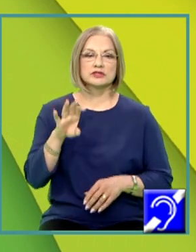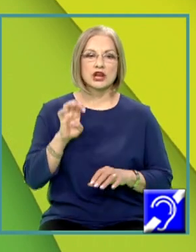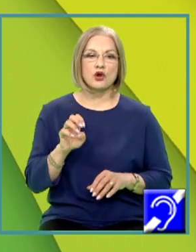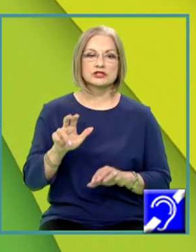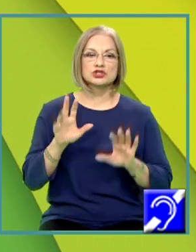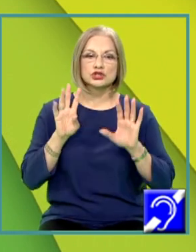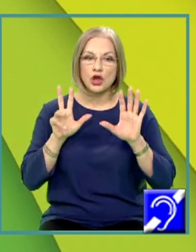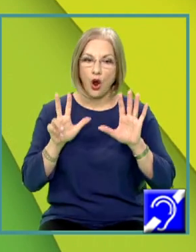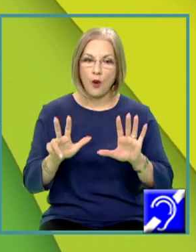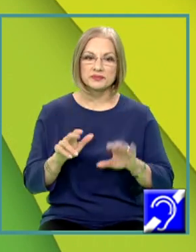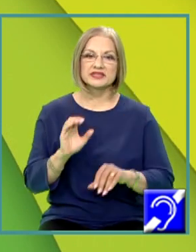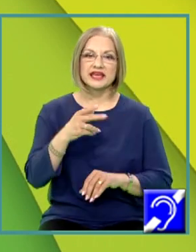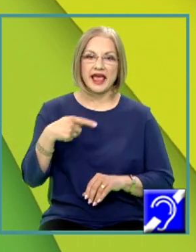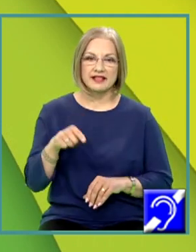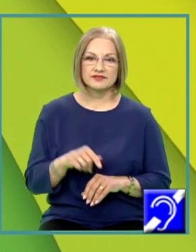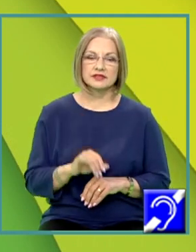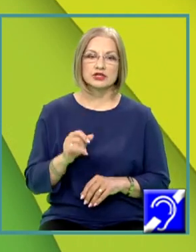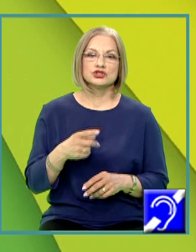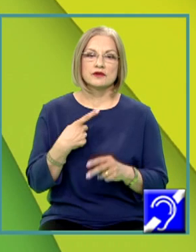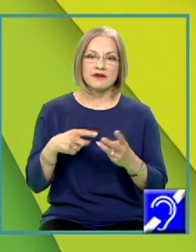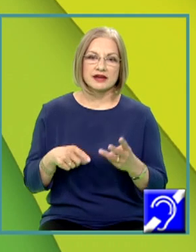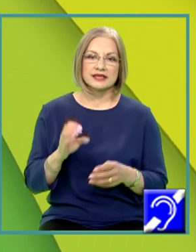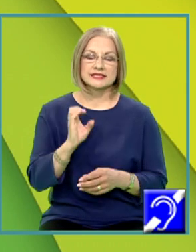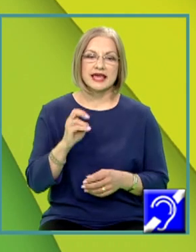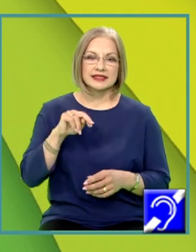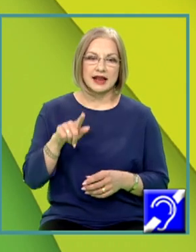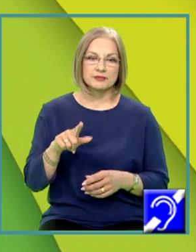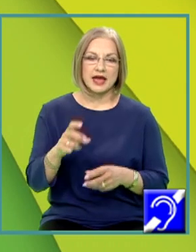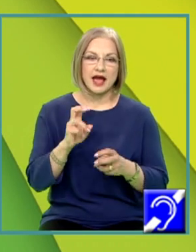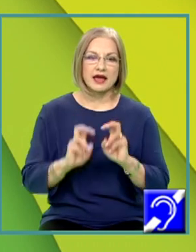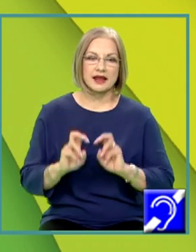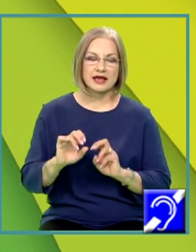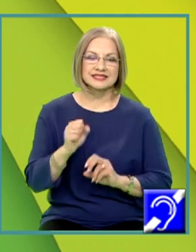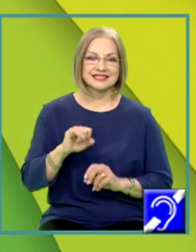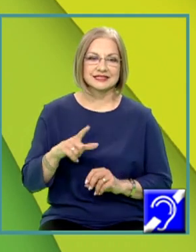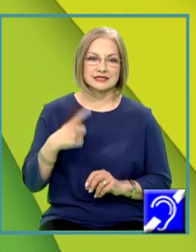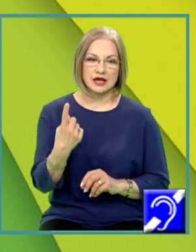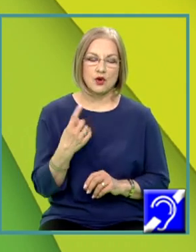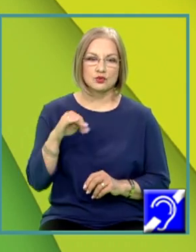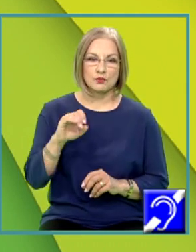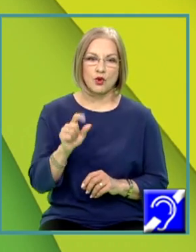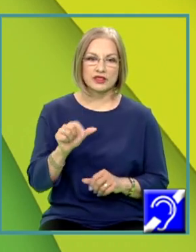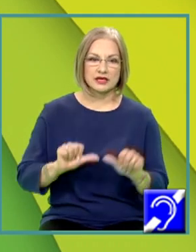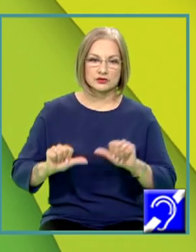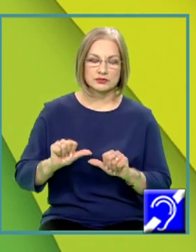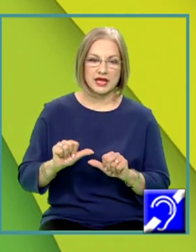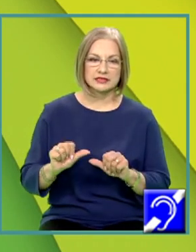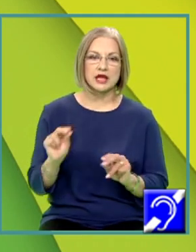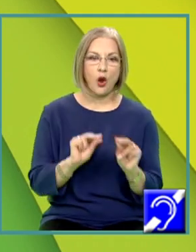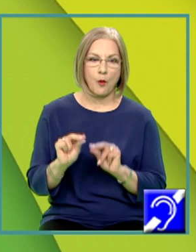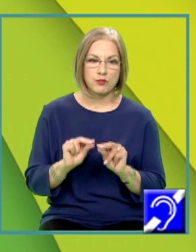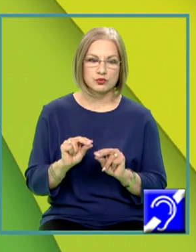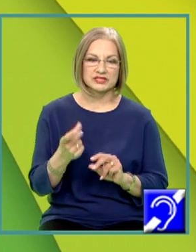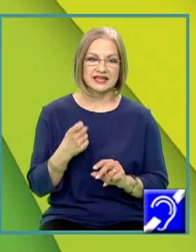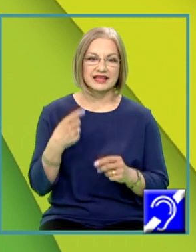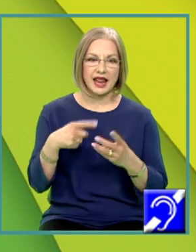de Kelvin, iar variația de entalpie a reacției de sinteză a unui mol de substanță compusă din